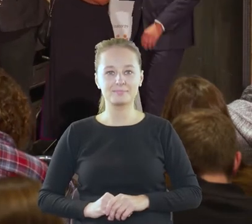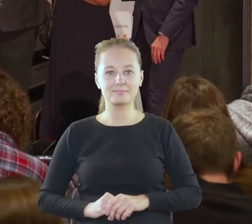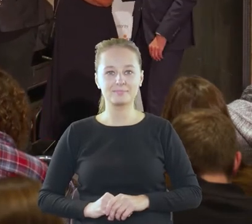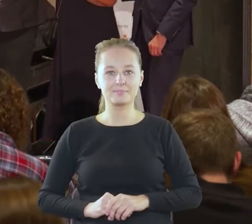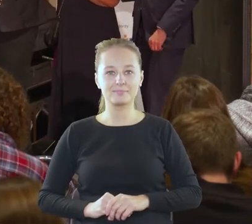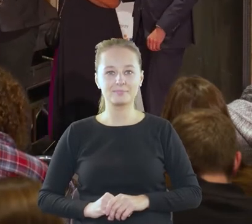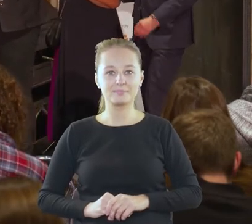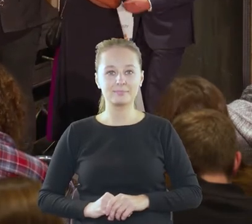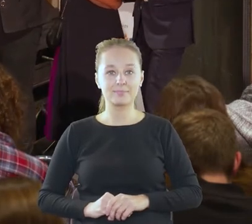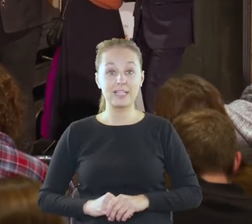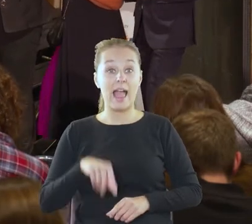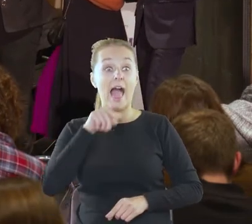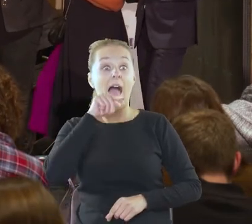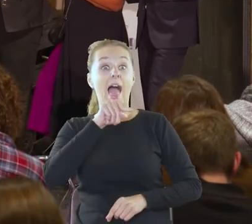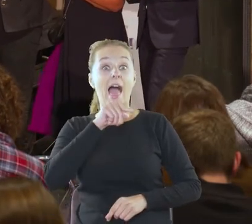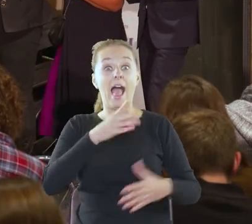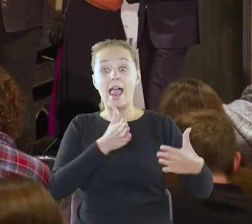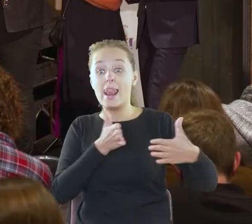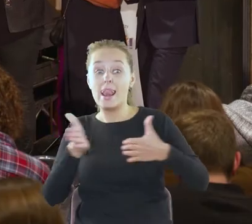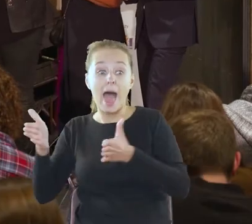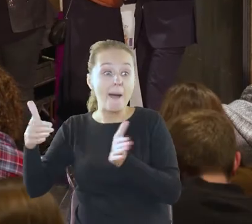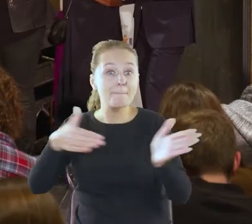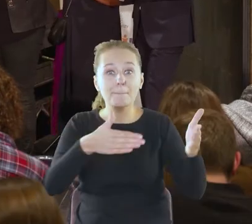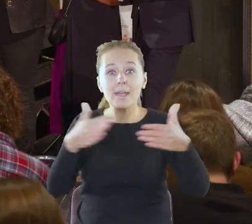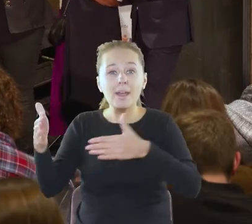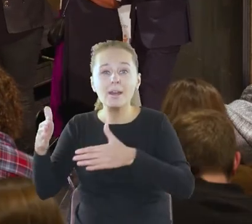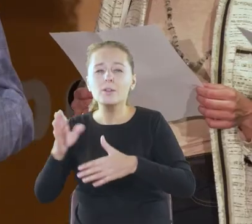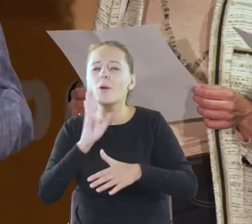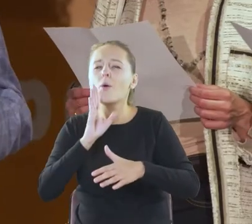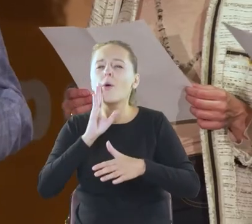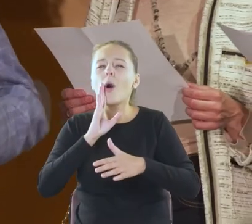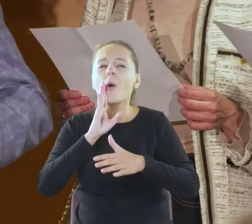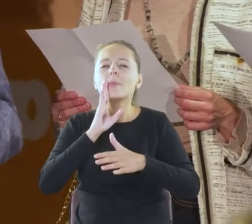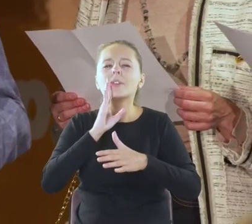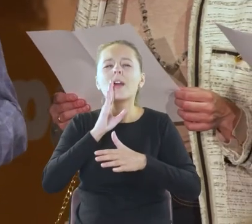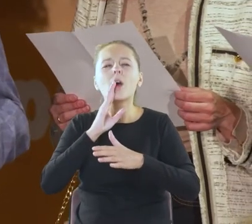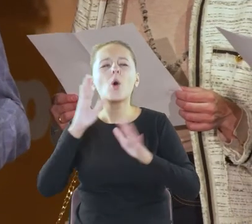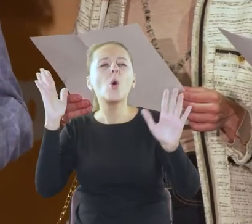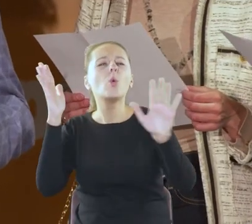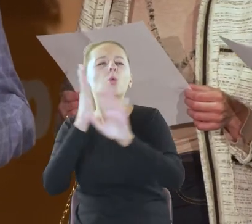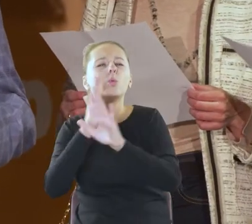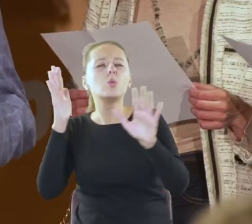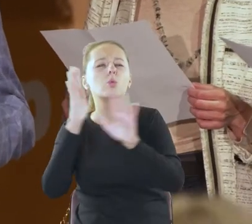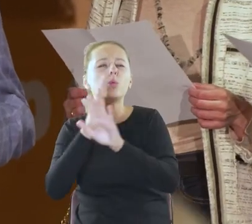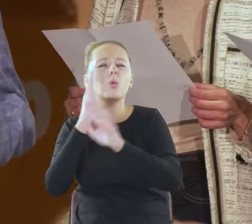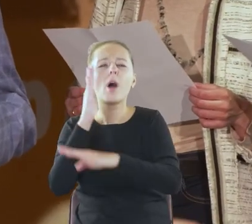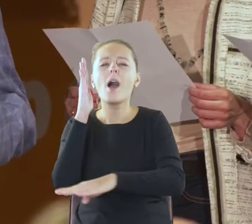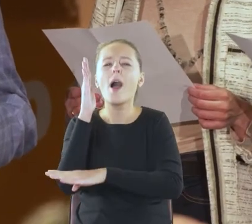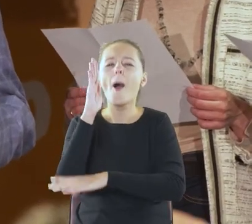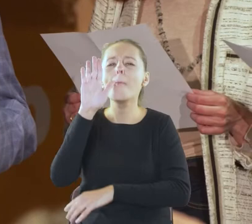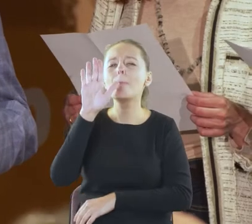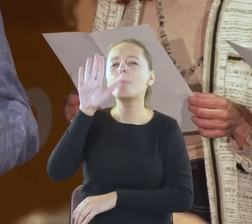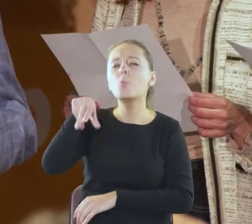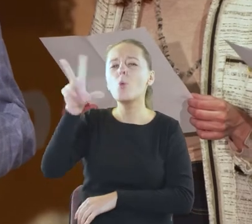Ten labirynt z szumiących jak buki kartek się składa e-booki. Te tutaj